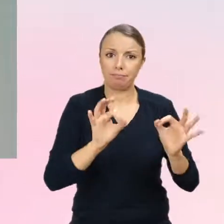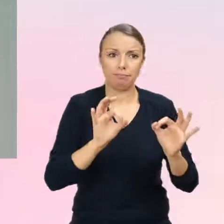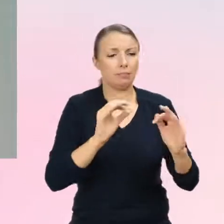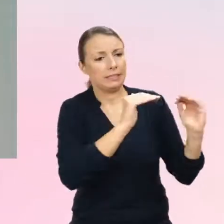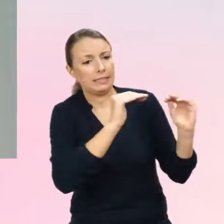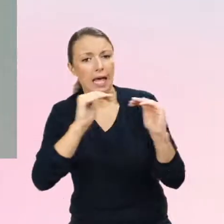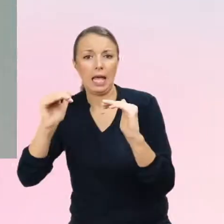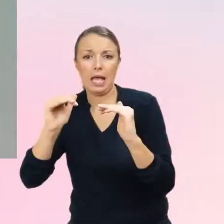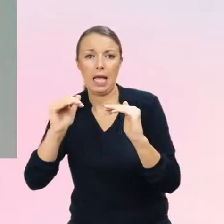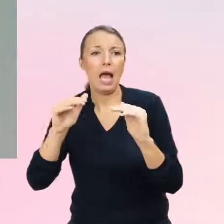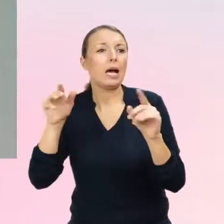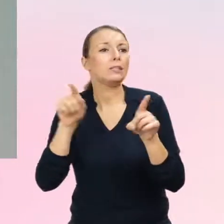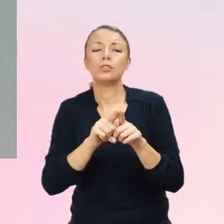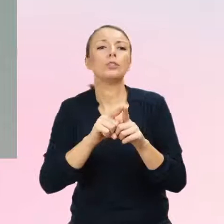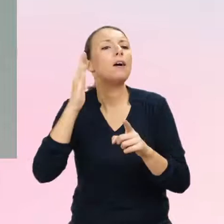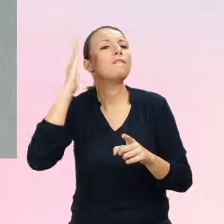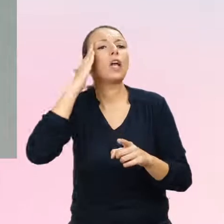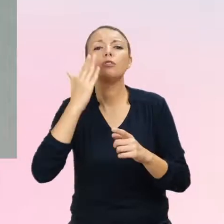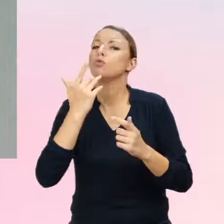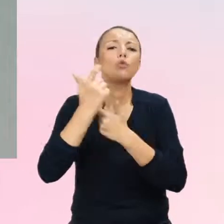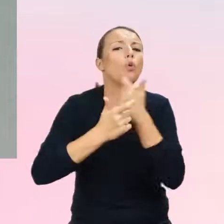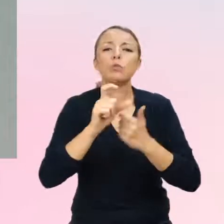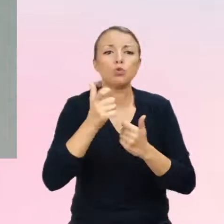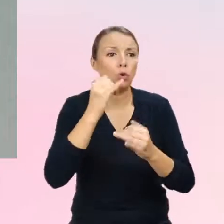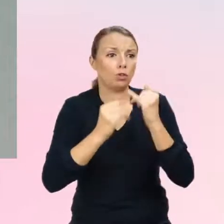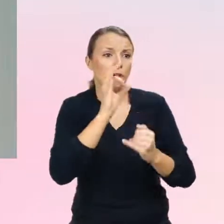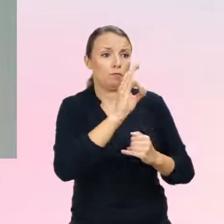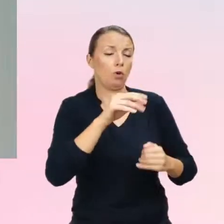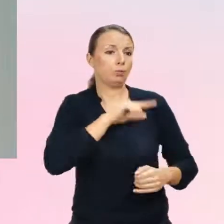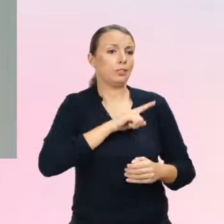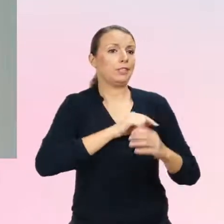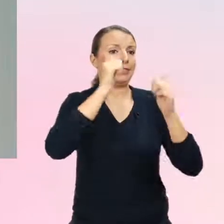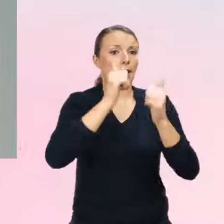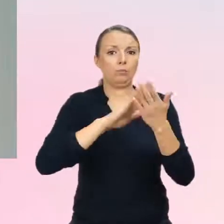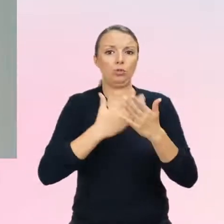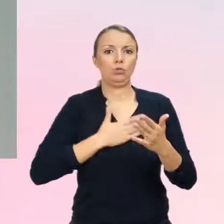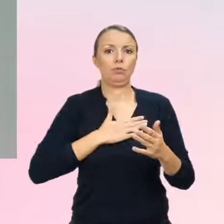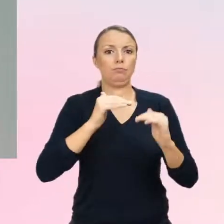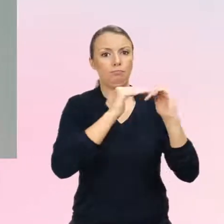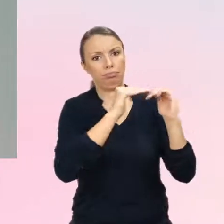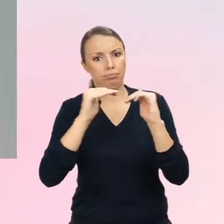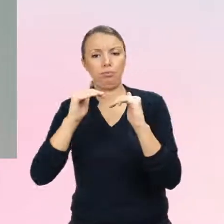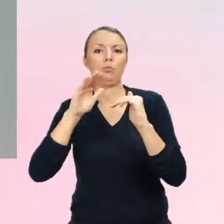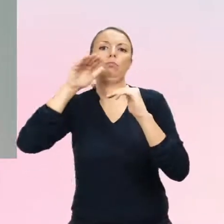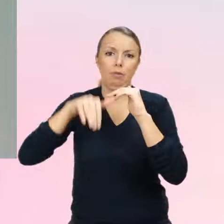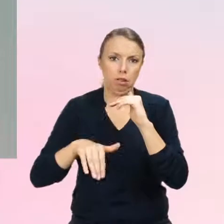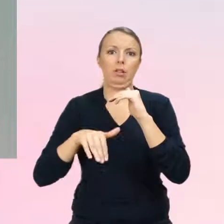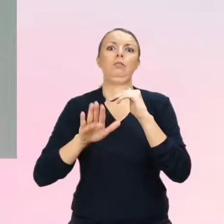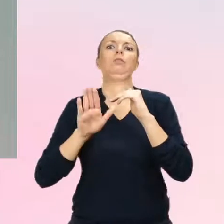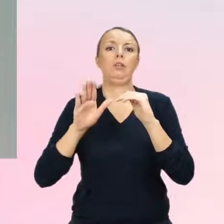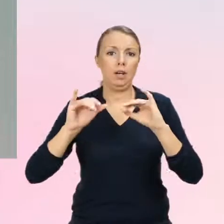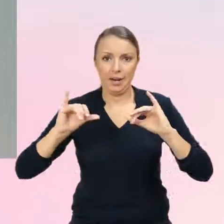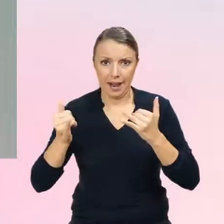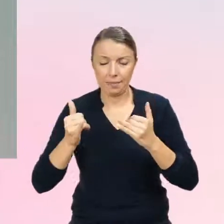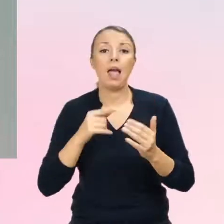że ten stan psychiczny się destabilizuje i dlatego ważna jest jakby współpraca z psychiatrą,